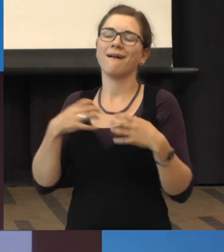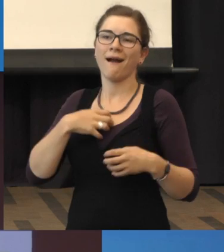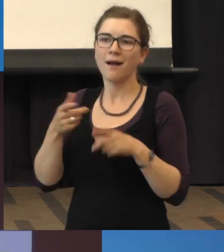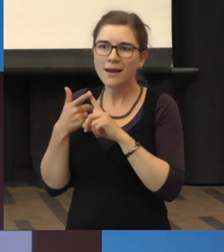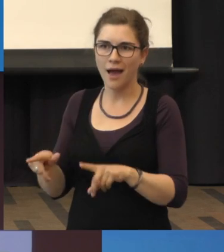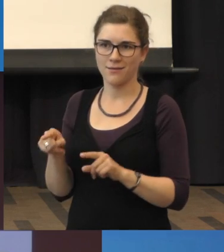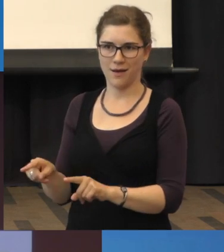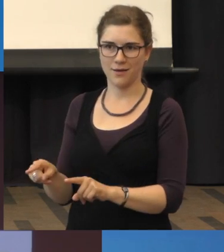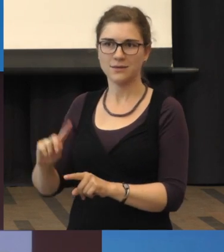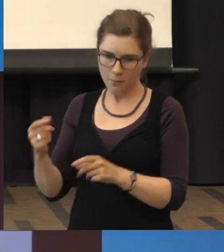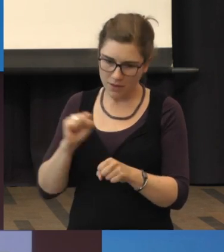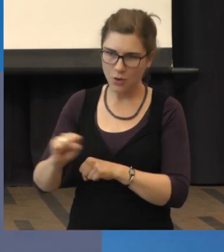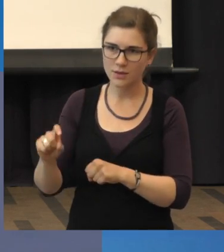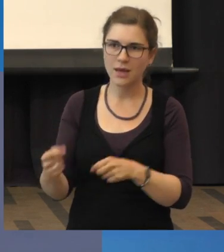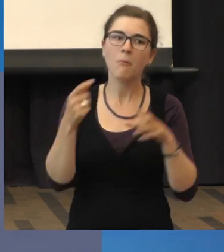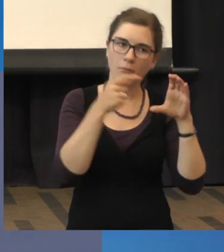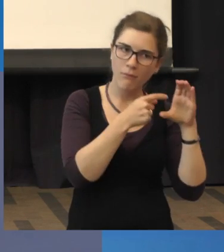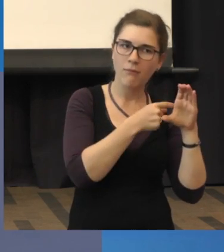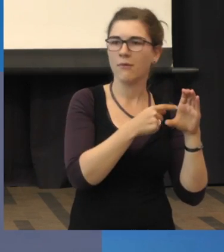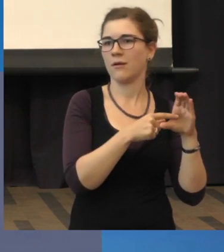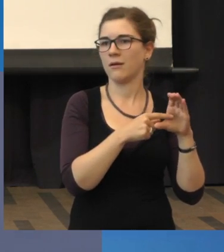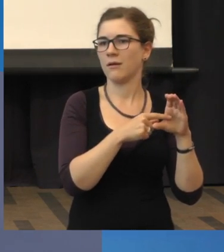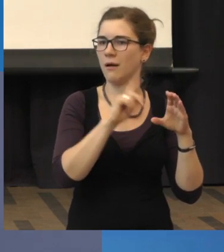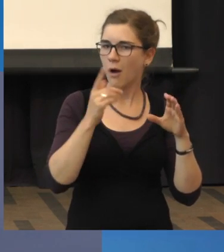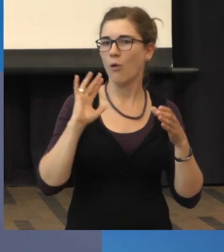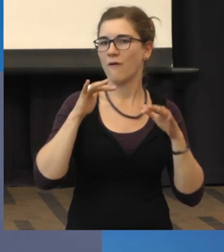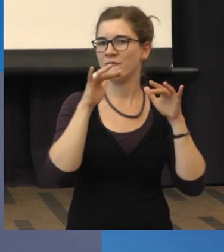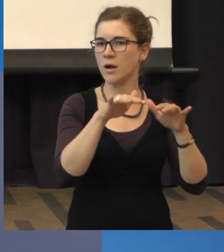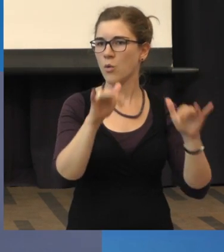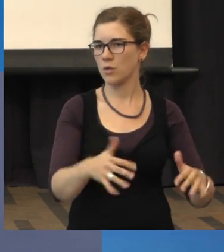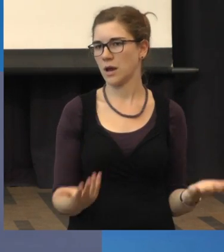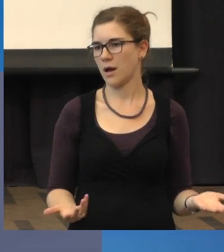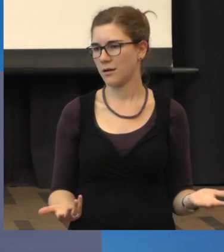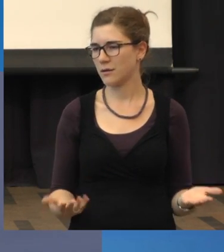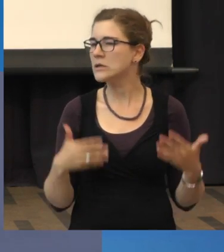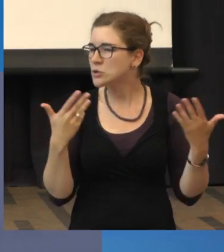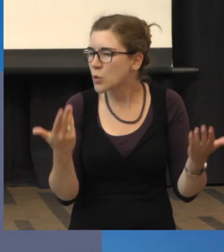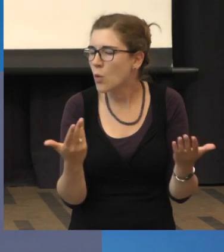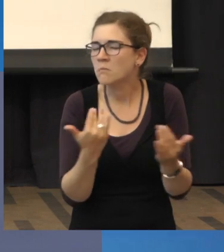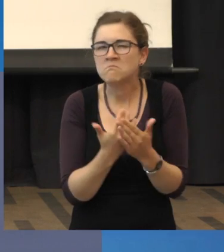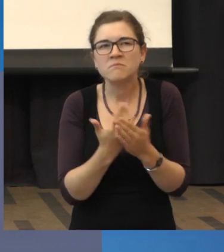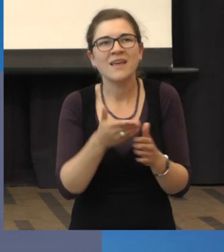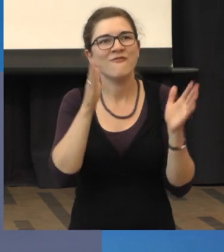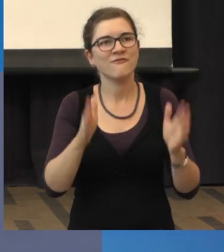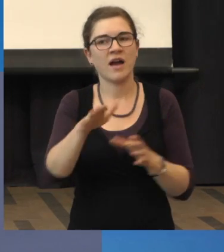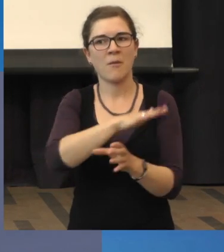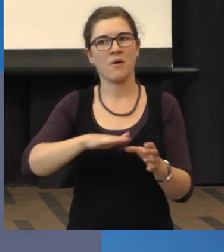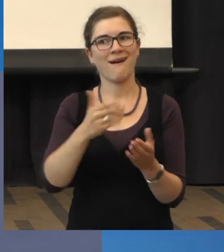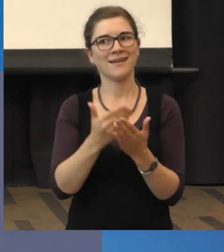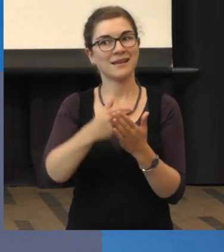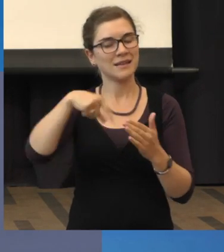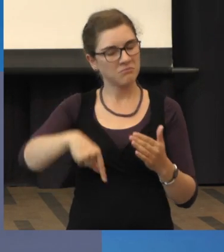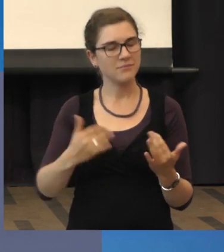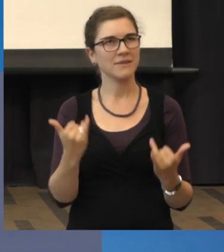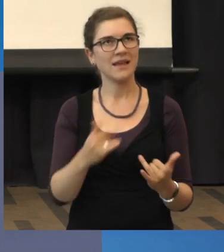gut wirkt. Und damit gibt es in unserem Fachgebiet, das haben Sie vielleicht auch schon, oder werden Sie auch konfrontiert werden, eine große Diskussion. Die